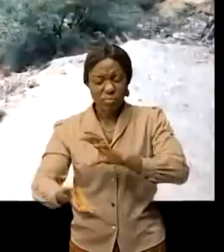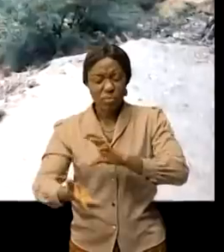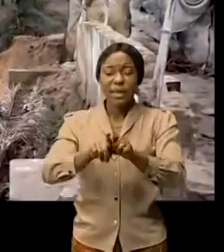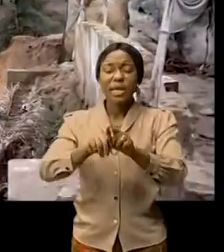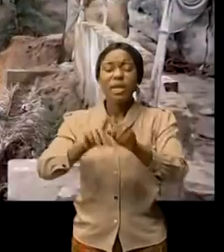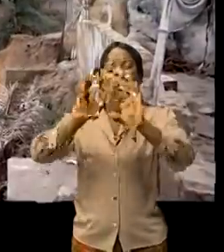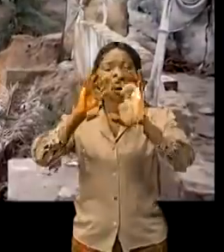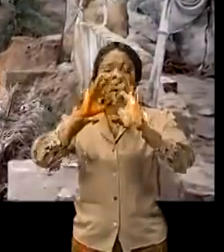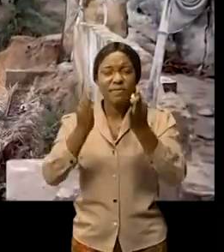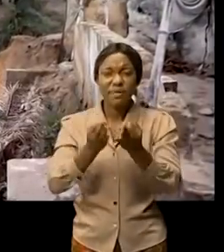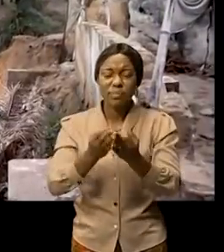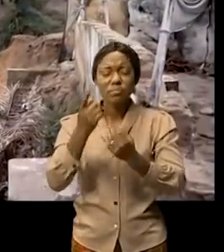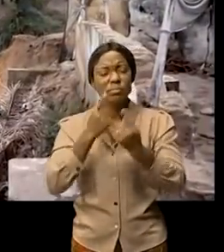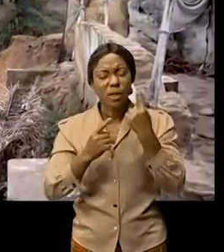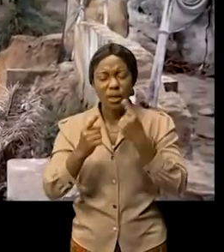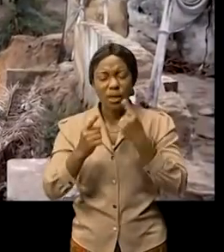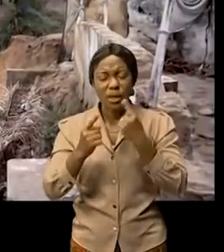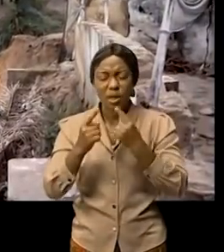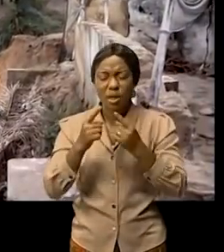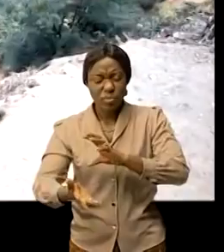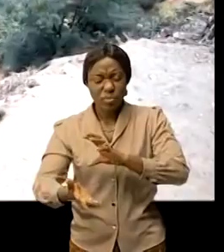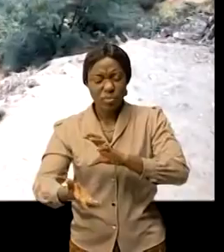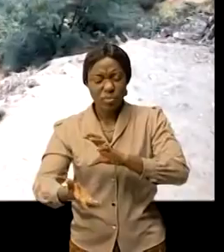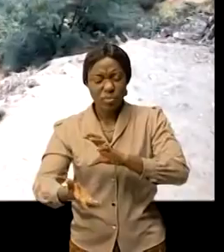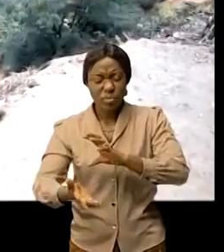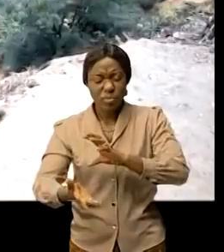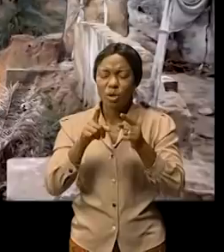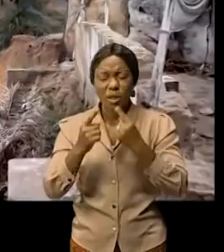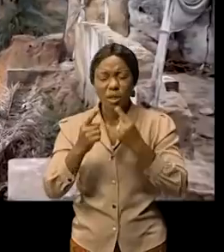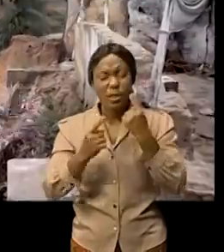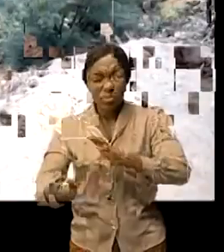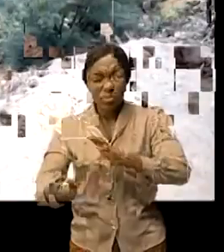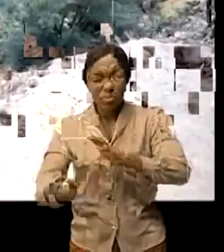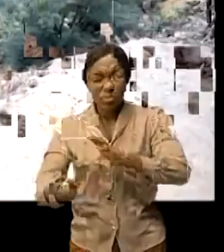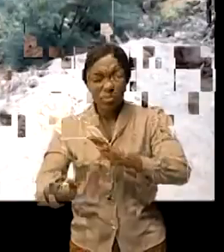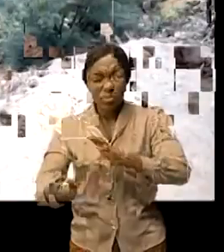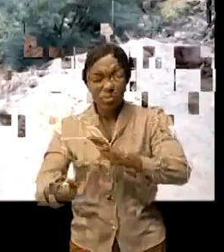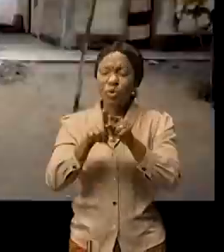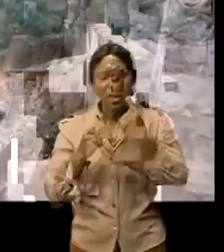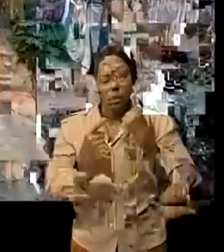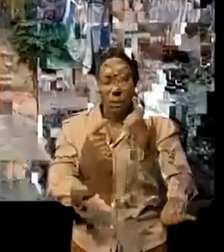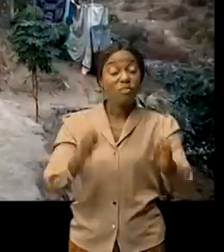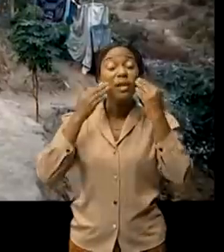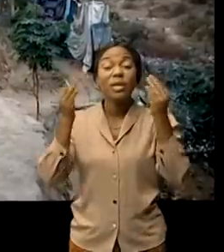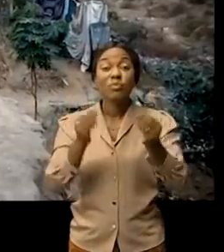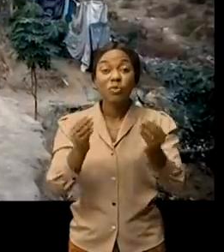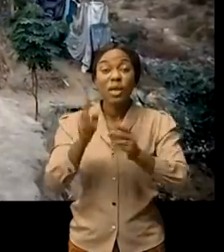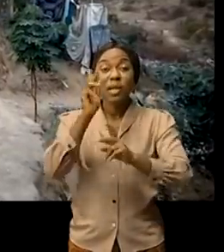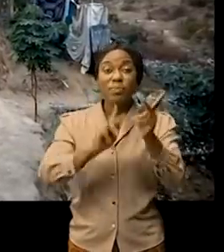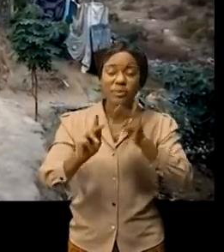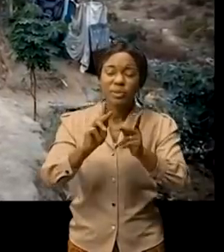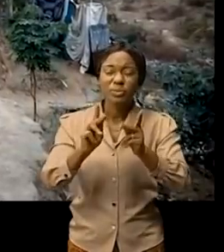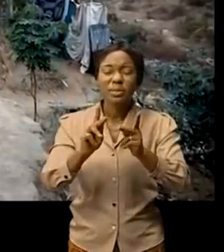des maisons sont emportées dans la commune le quartier craint de vivre